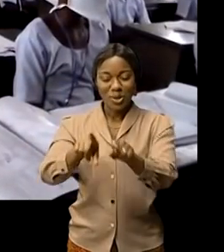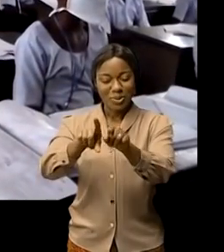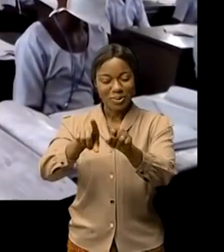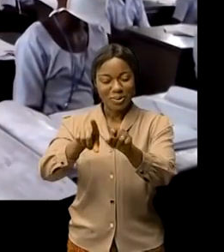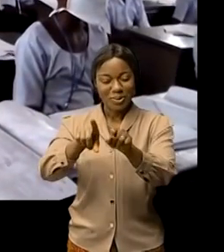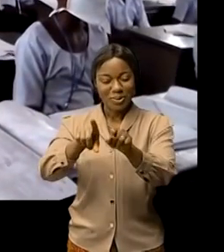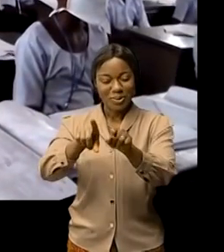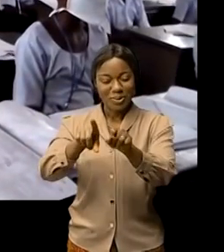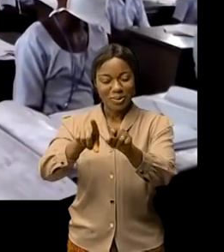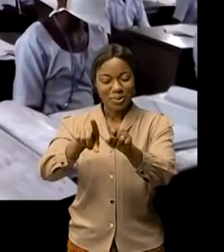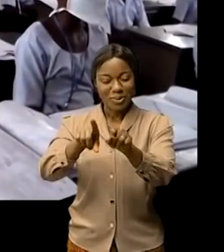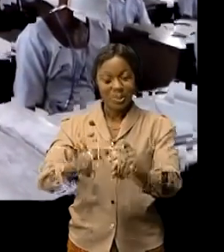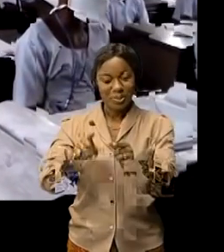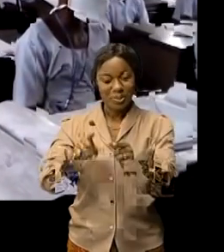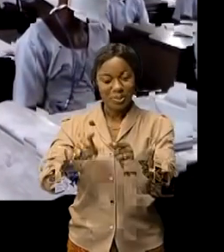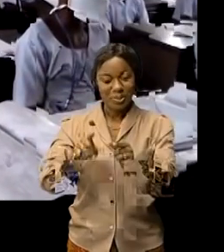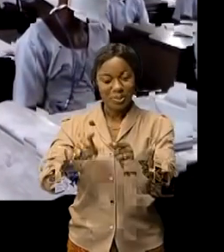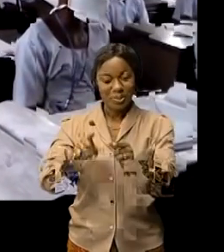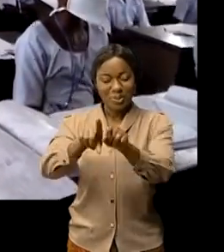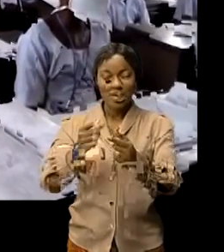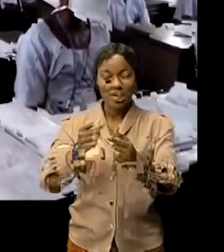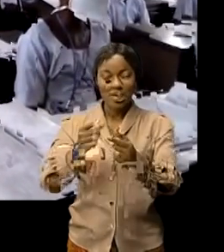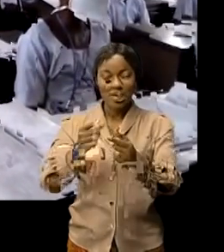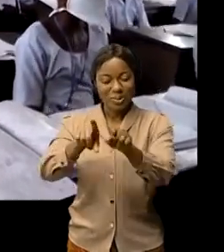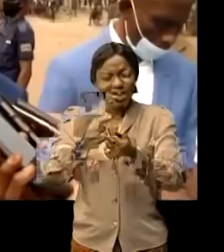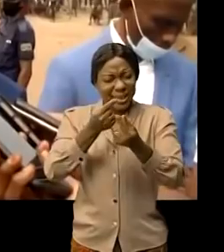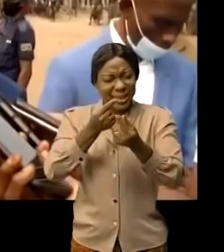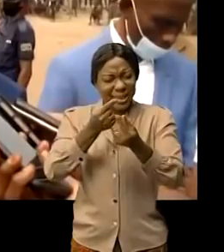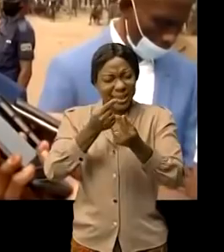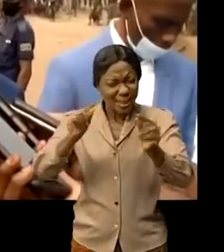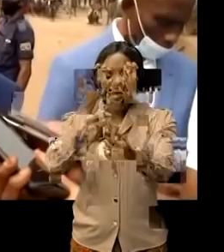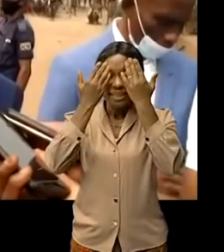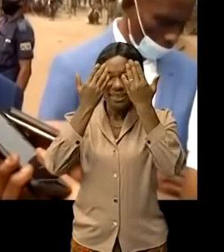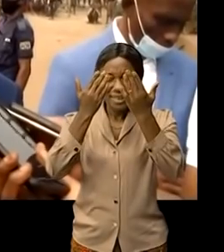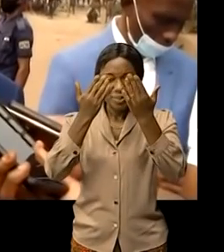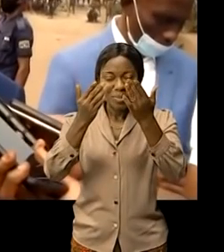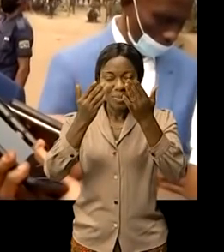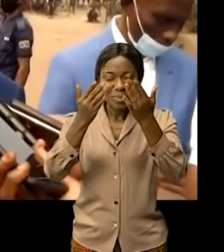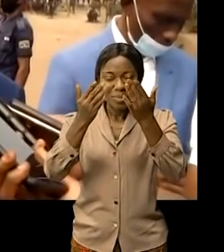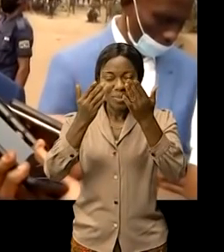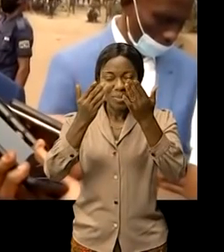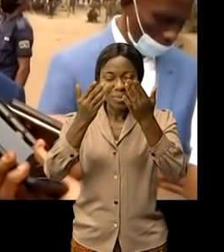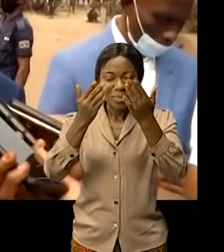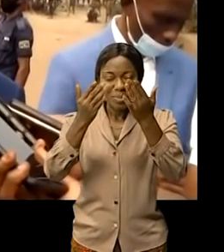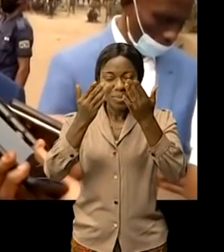de reconnaissance de tous les efforts concernés